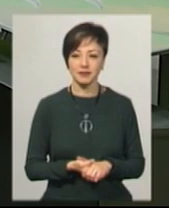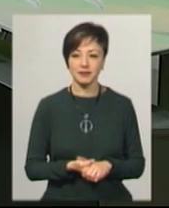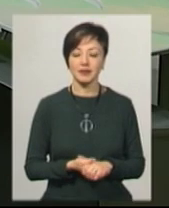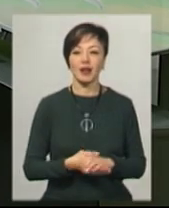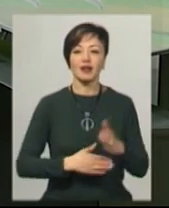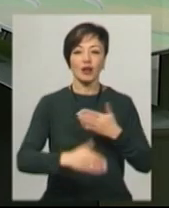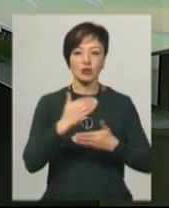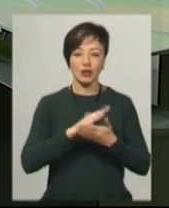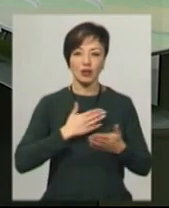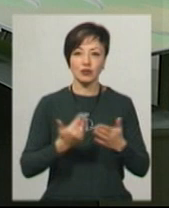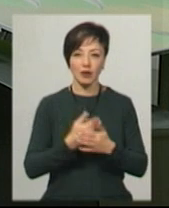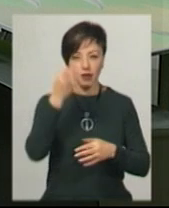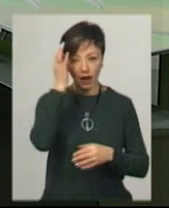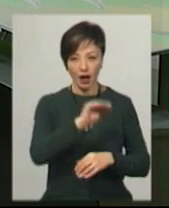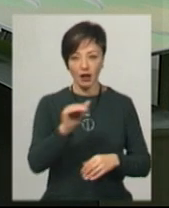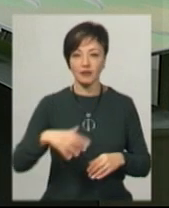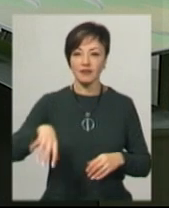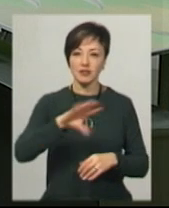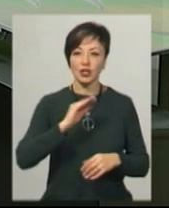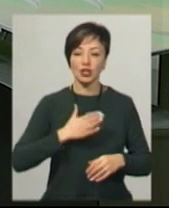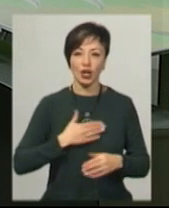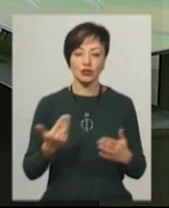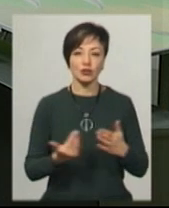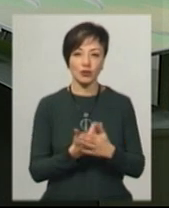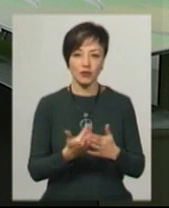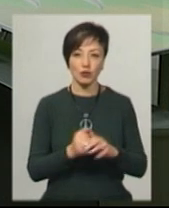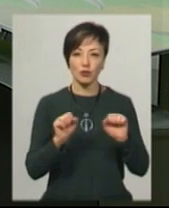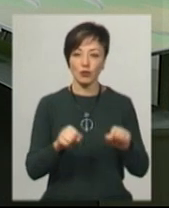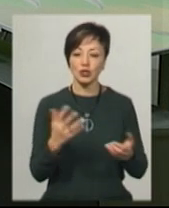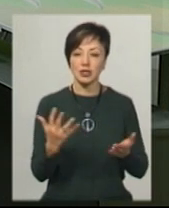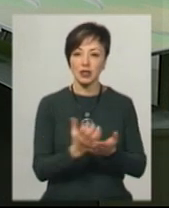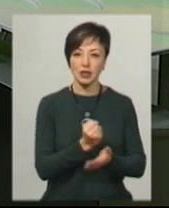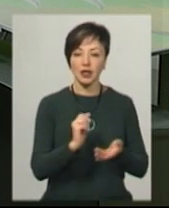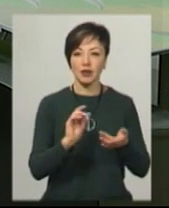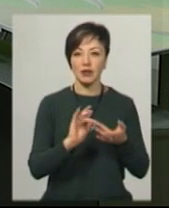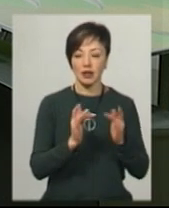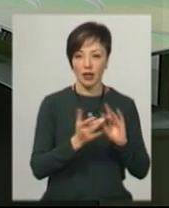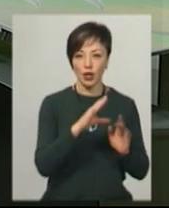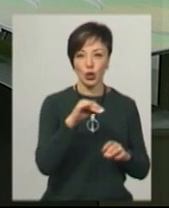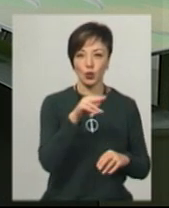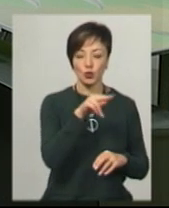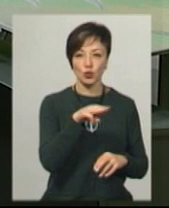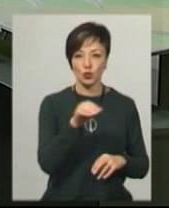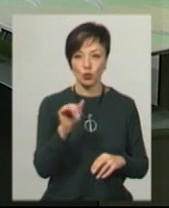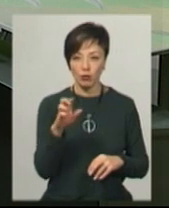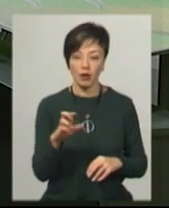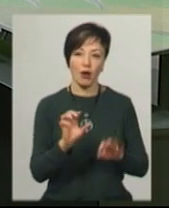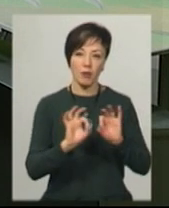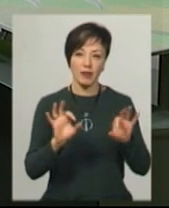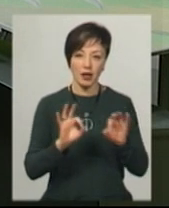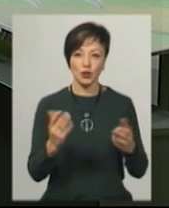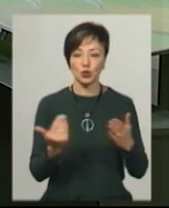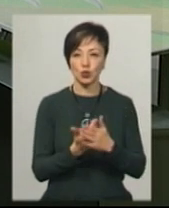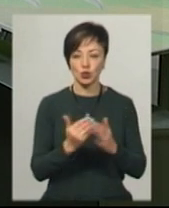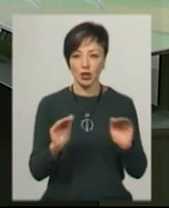На останок нашу випуску нагадую, що всі наші інформаційні випуски ви можете знайти в мережі YouTube. Там ви знайдете і всі наші коментарі та наші